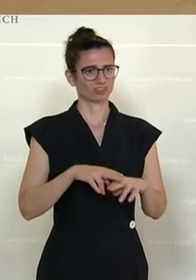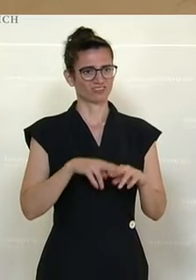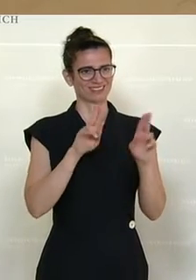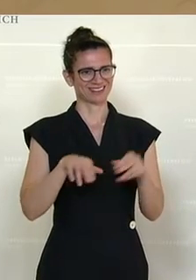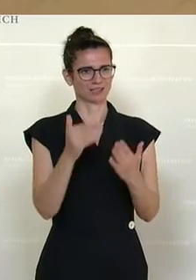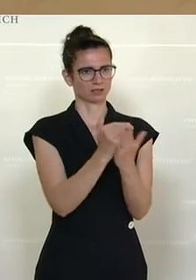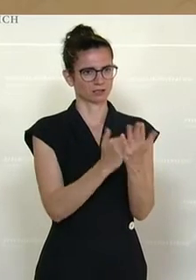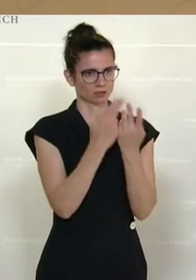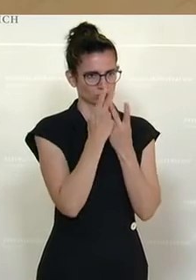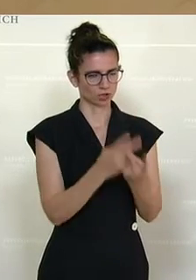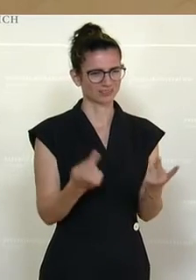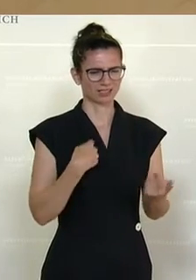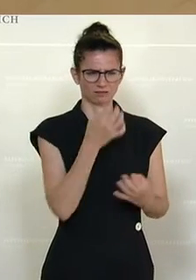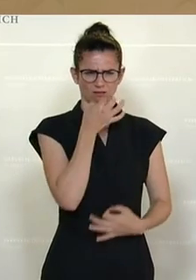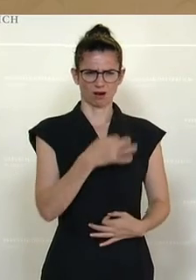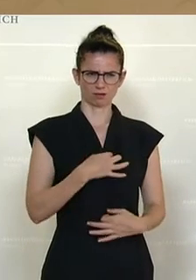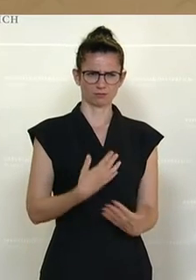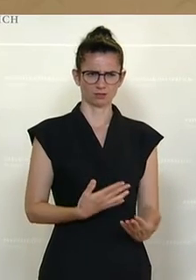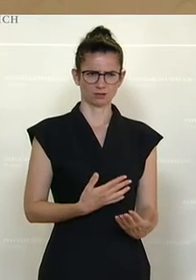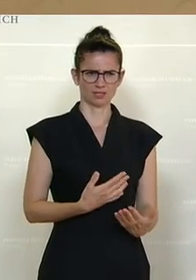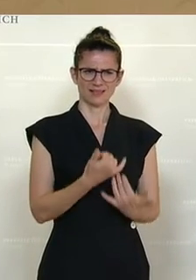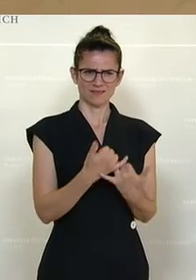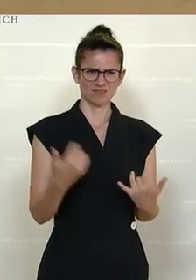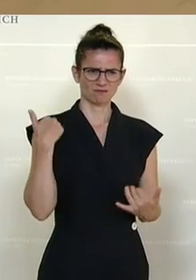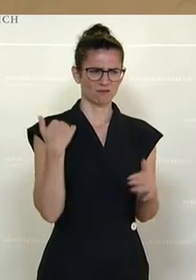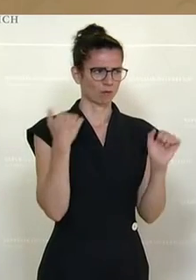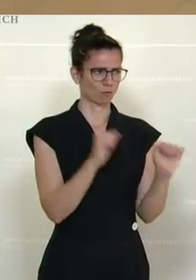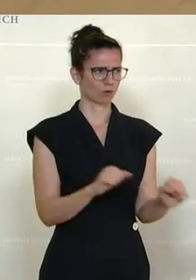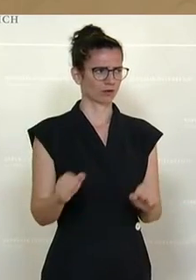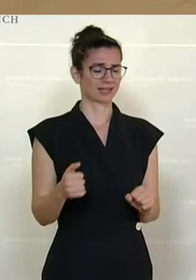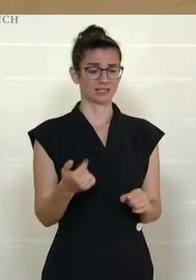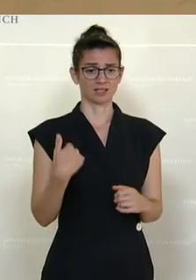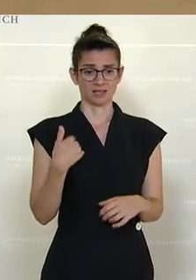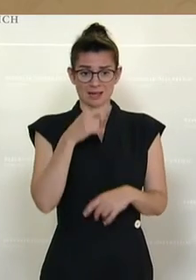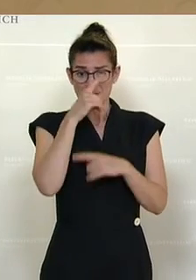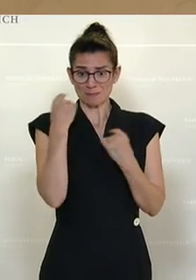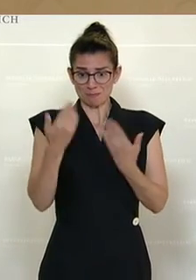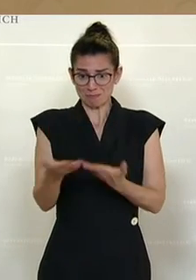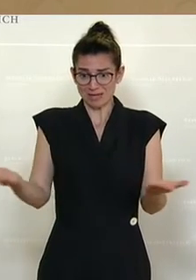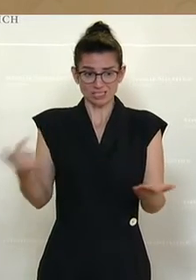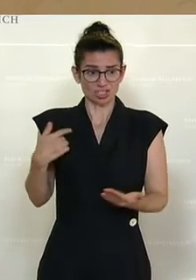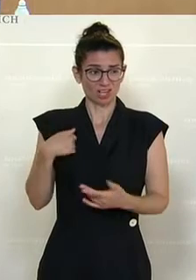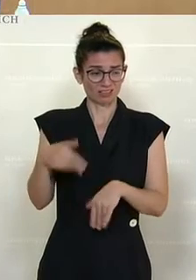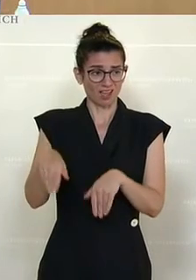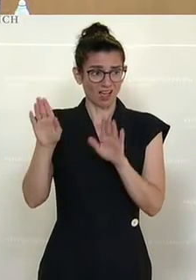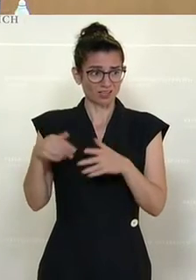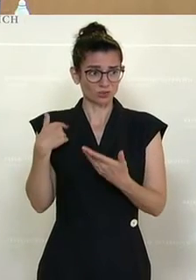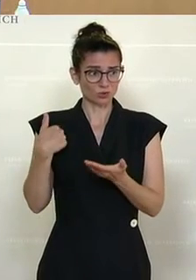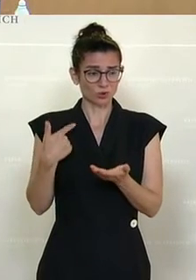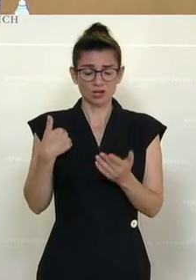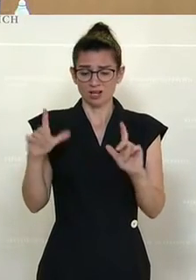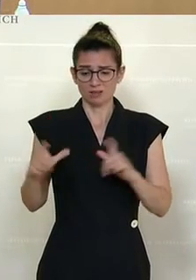vor sich hat, frage ich mich schon, wie war es möglich, dass diese Menschen noch in Österreich sind? Die hätten schon längst